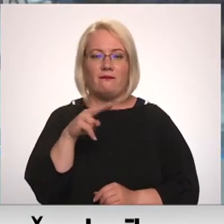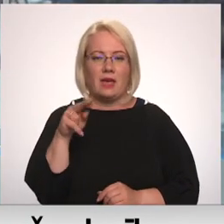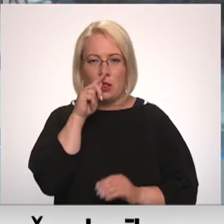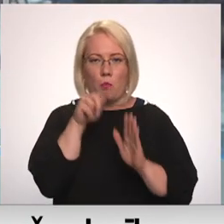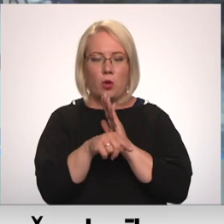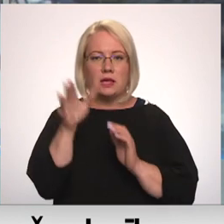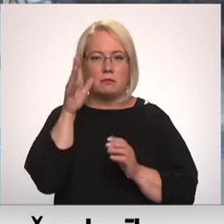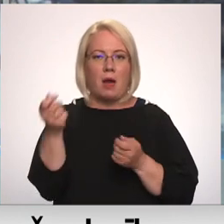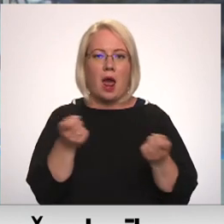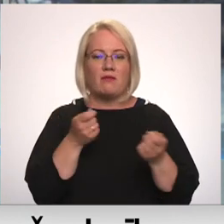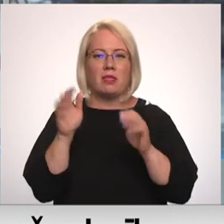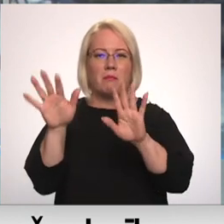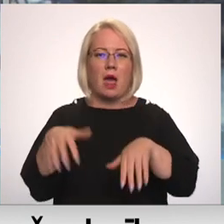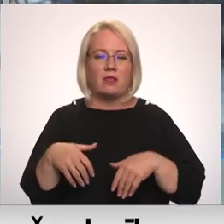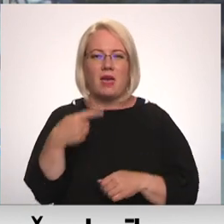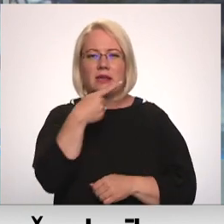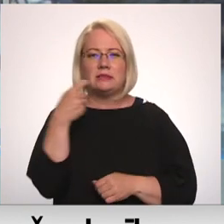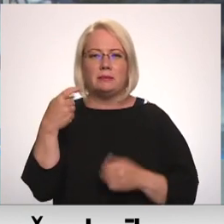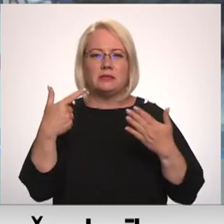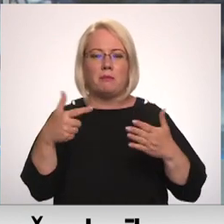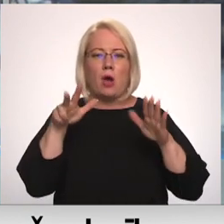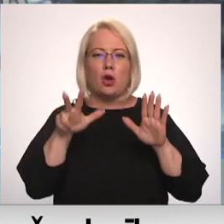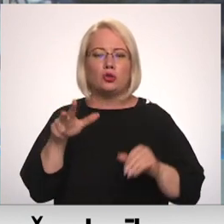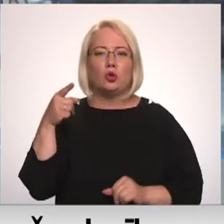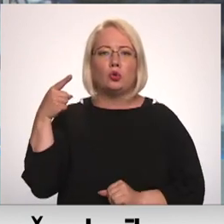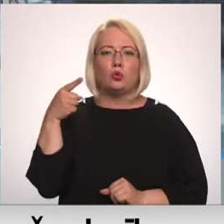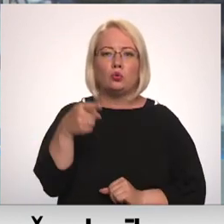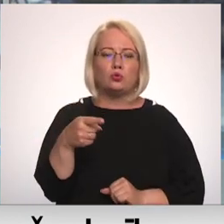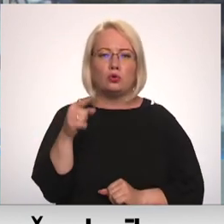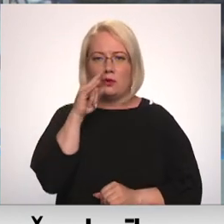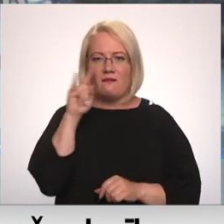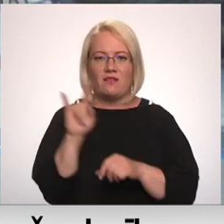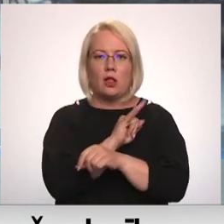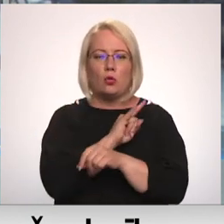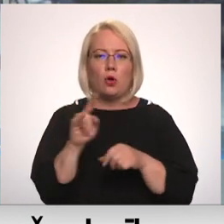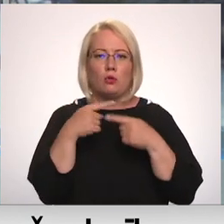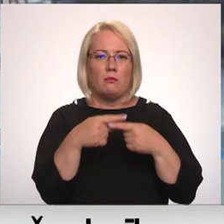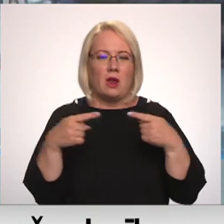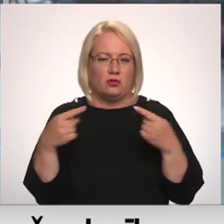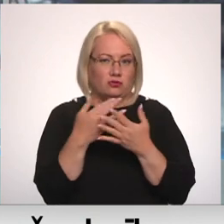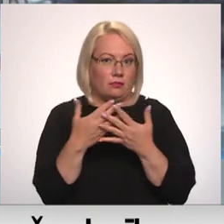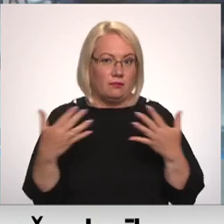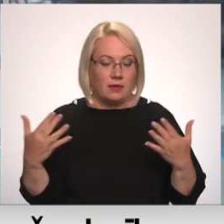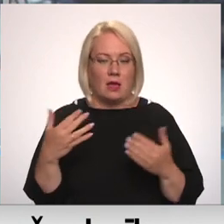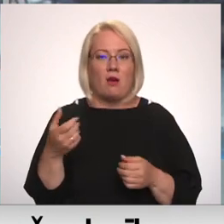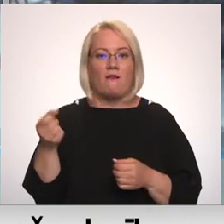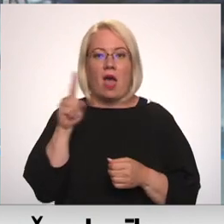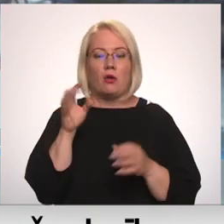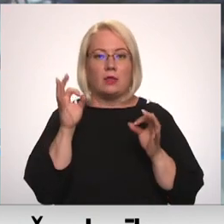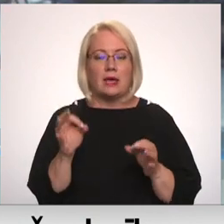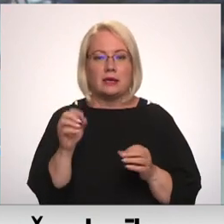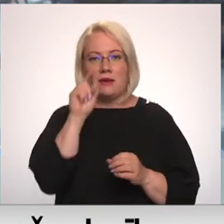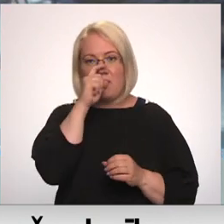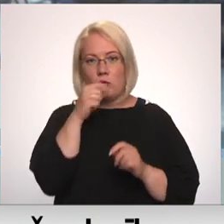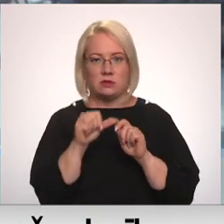pārvalde pārtvēra vairāk nekā 178 tūkstošus viltotu preču vienību. Un lielākoties tie ir viltoti